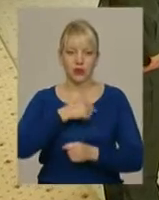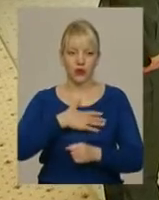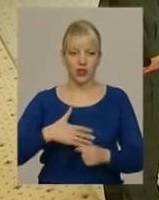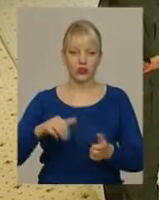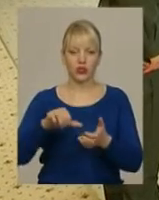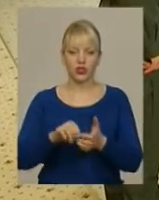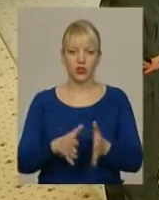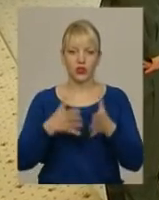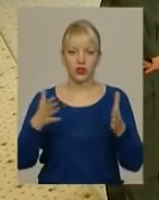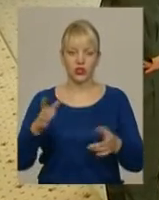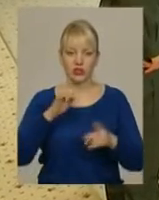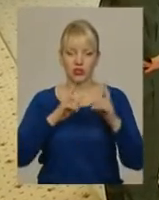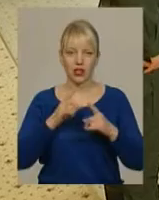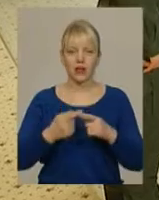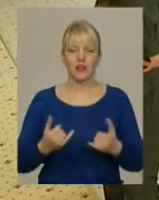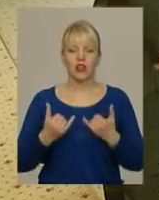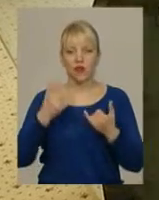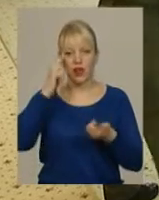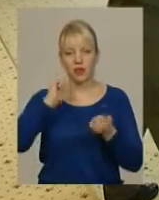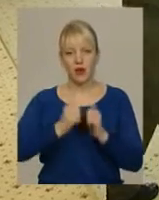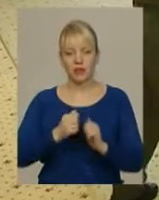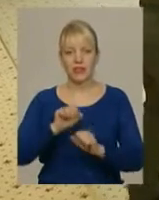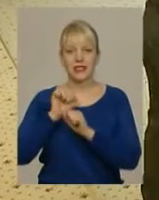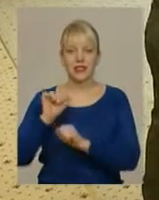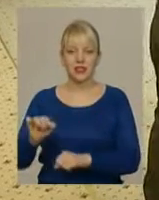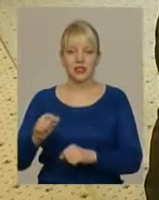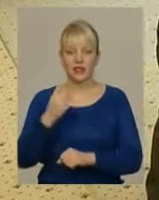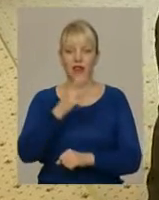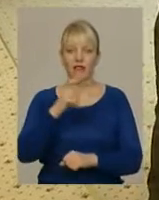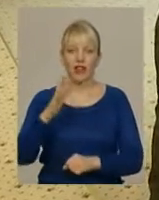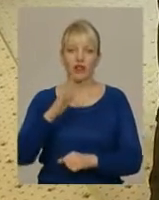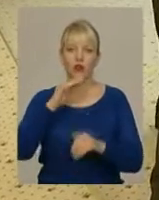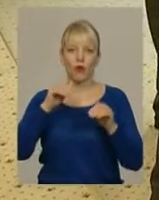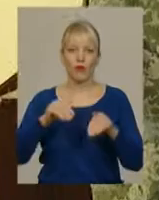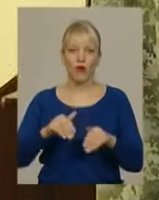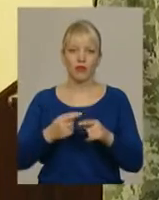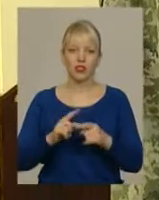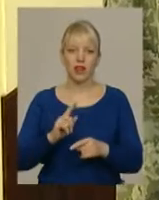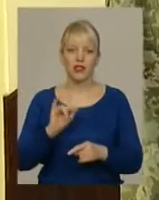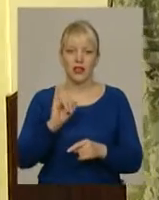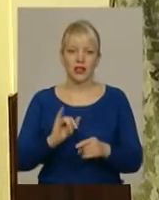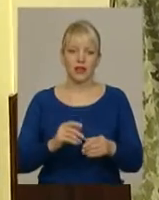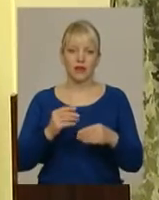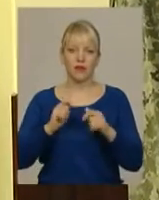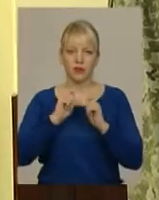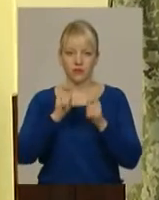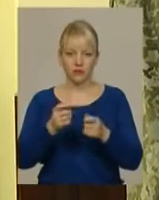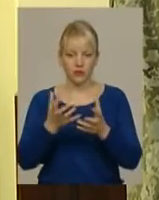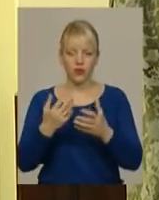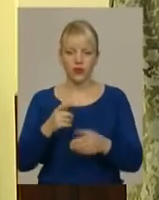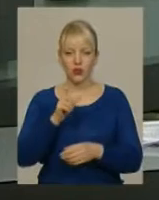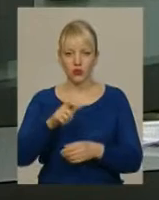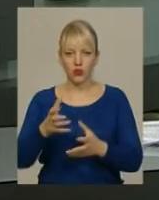засідання вченої ради вшанували пам'ять захисників хвилиною мовчання. Сьогодні АТО всім прикордонникам вручили державні відзнаки та нагороди.